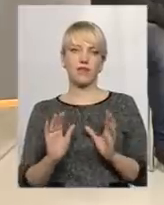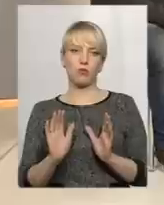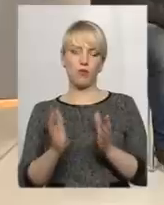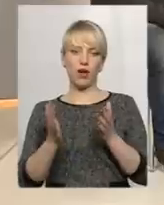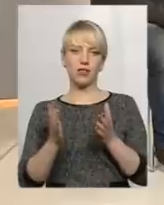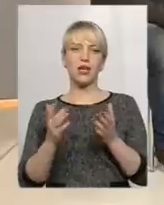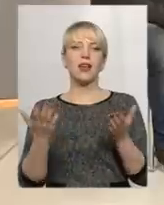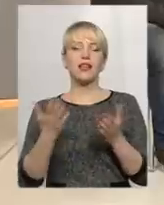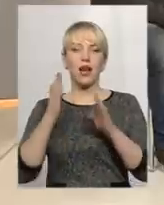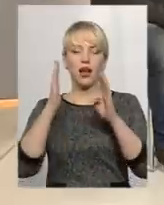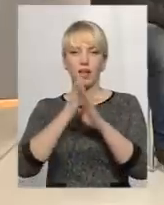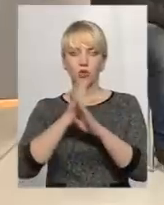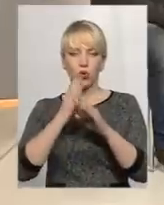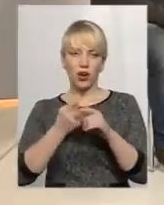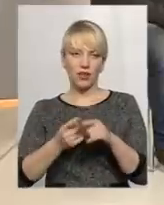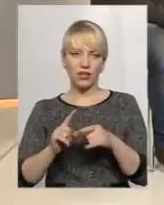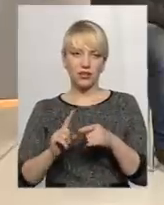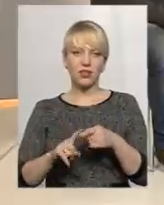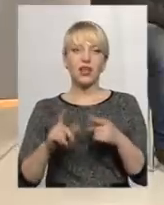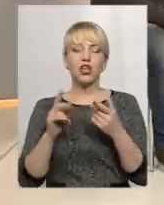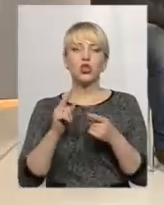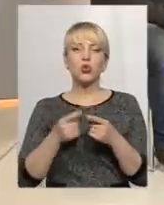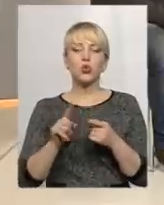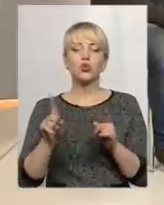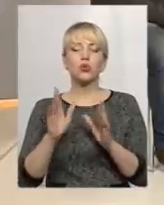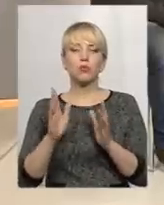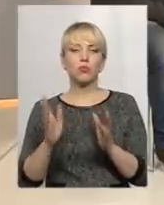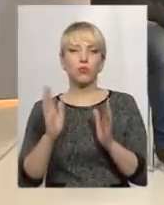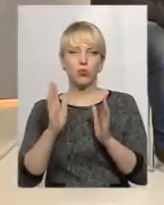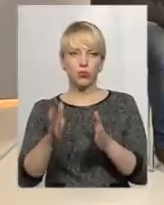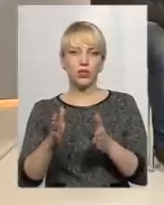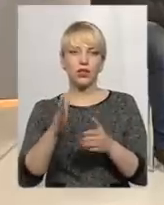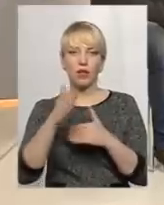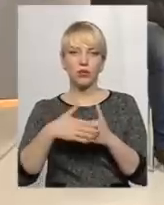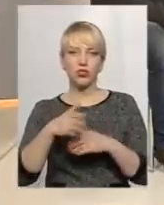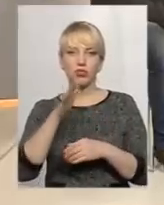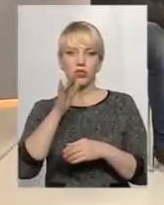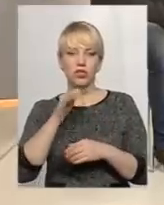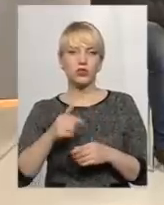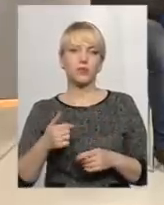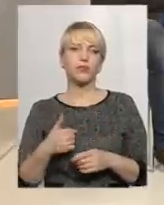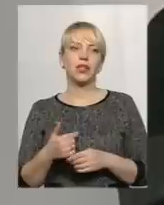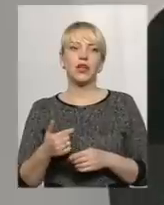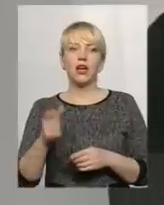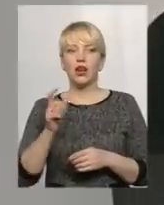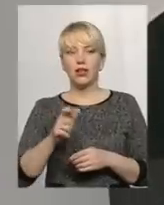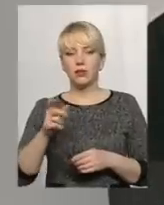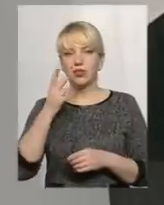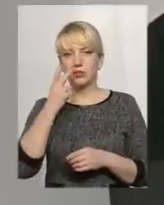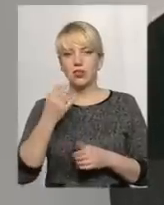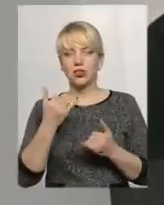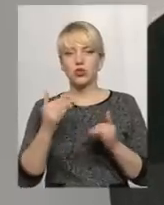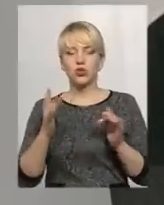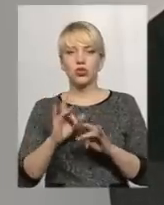її і того, що має бути найближчим часом? Зрозуміло, ну, глядачі бачили щойно